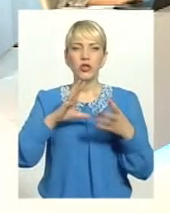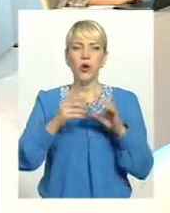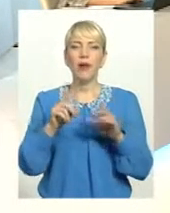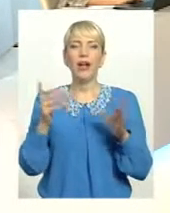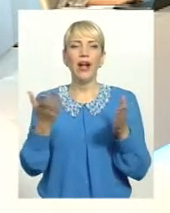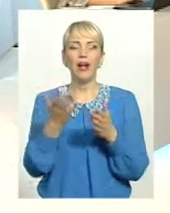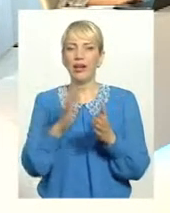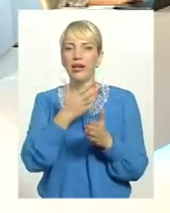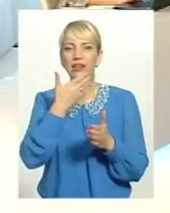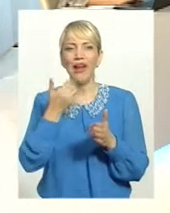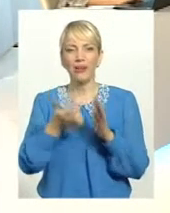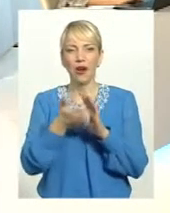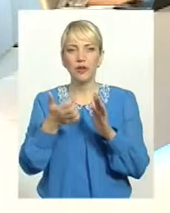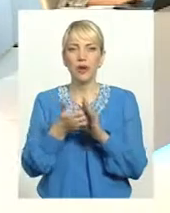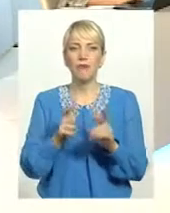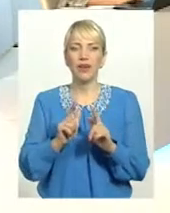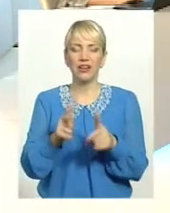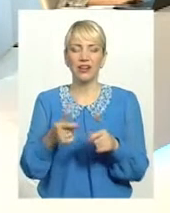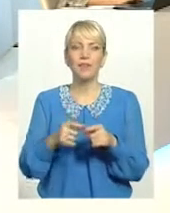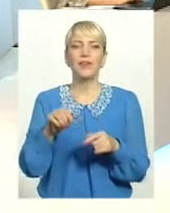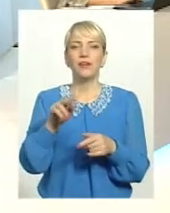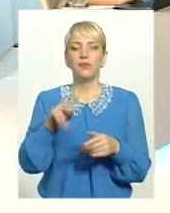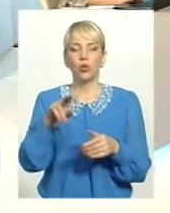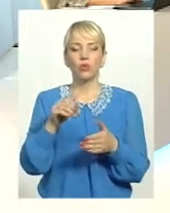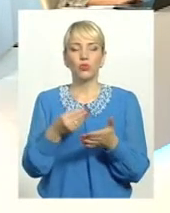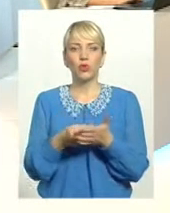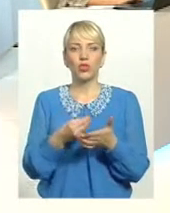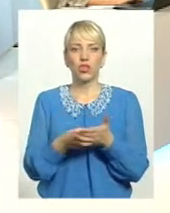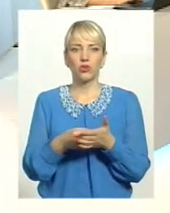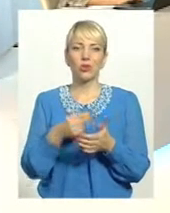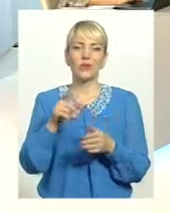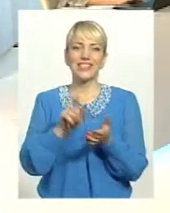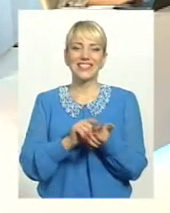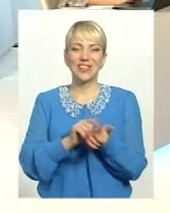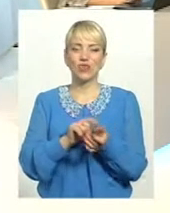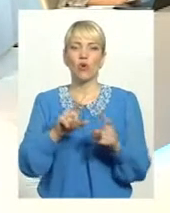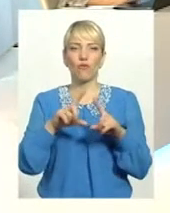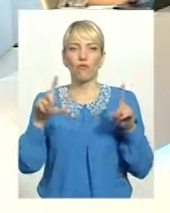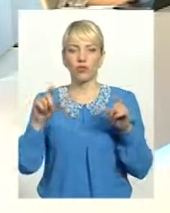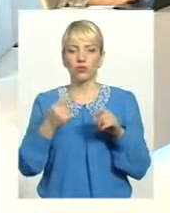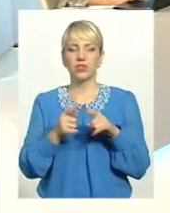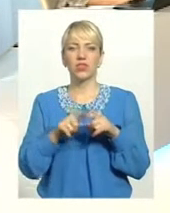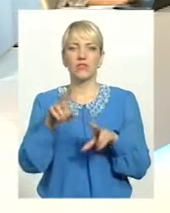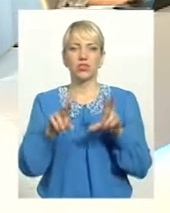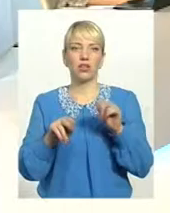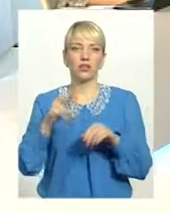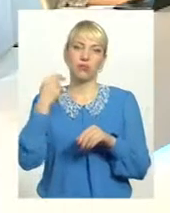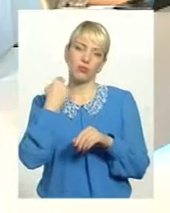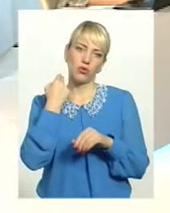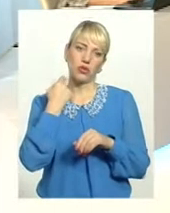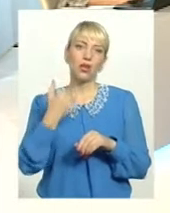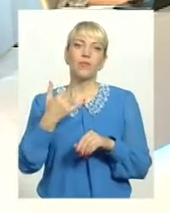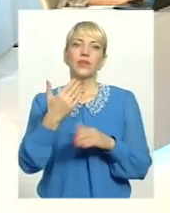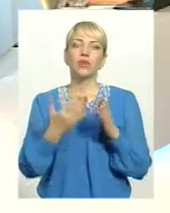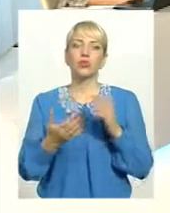допоступили до бюджету пенсійного фонду, вони є в боргах. Якщо, знову ж таки, говорити за нашу